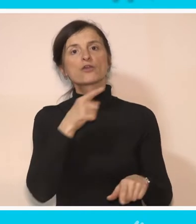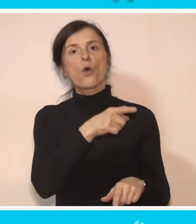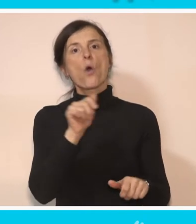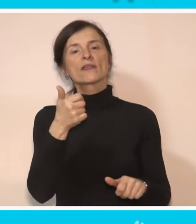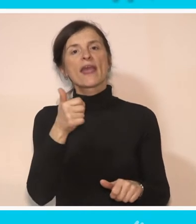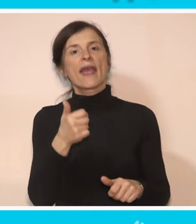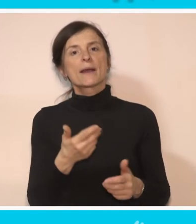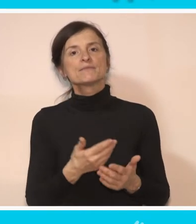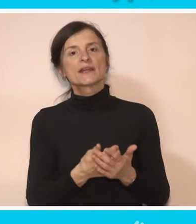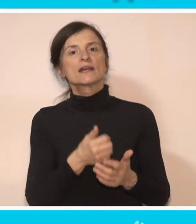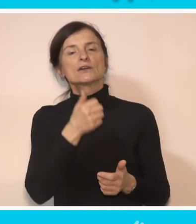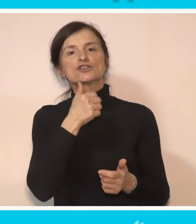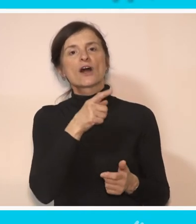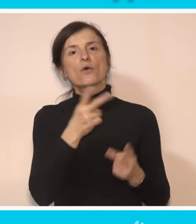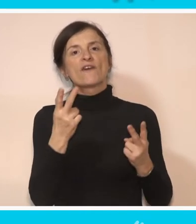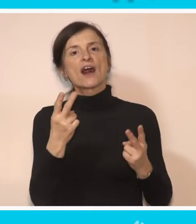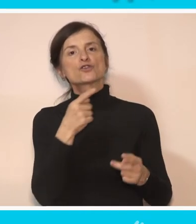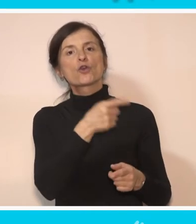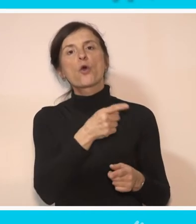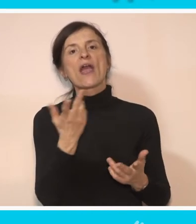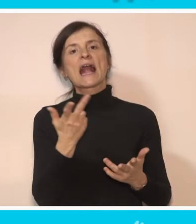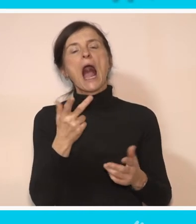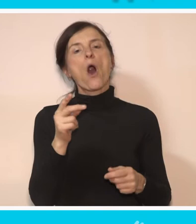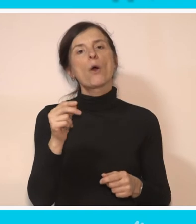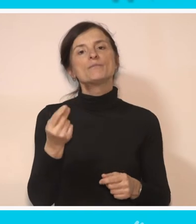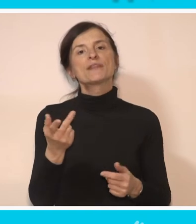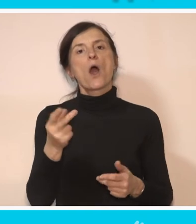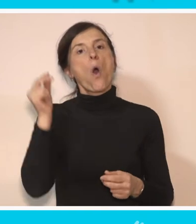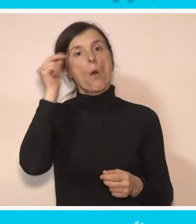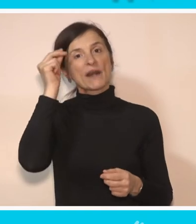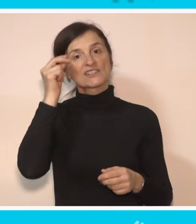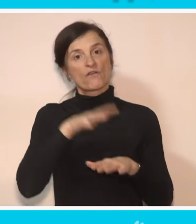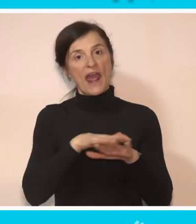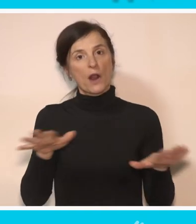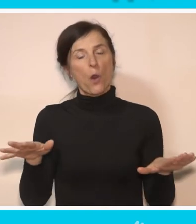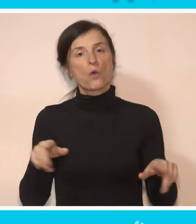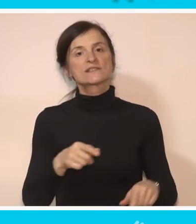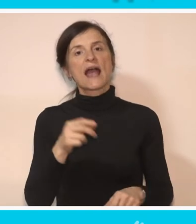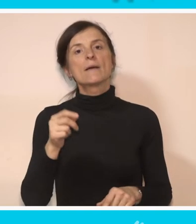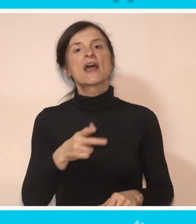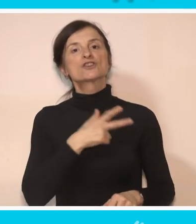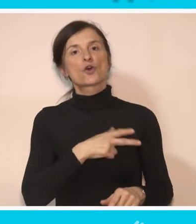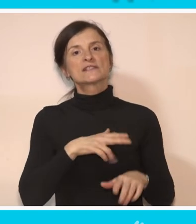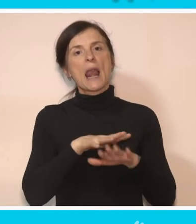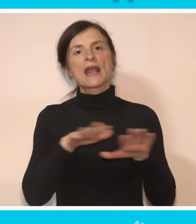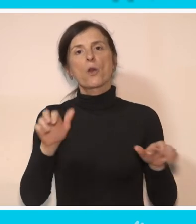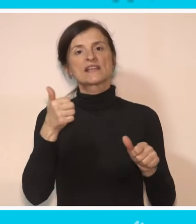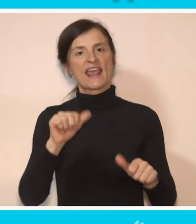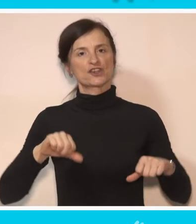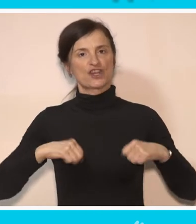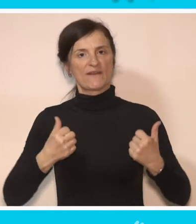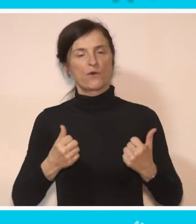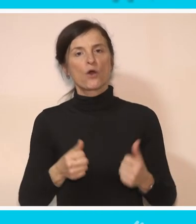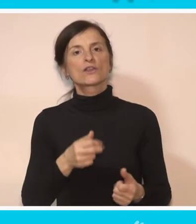inkluzija, dakle, podrazumeva, uključuje i obrazovnu inkluziju. Znači, socijalna inkluzija je život.